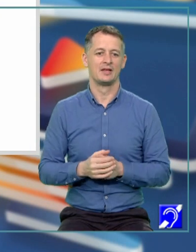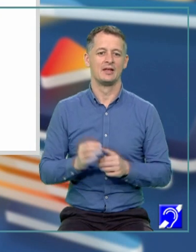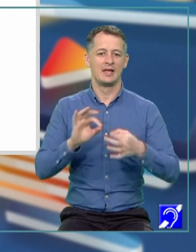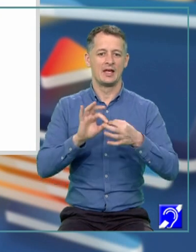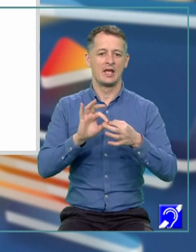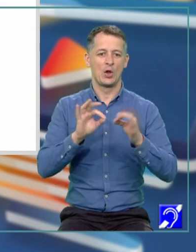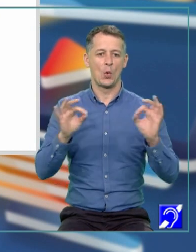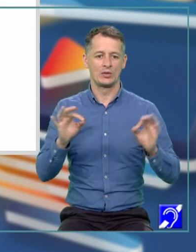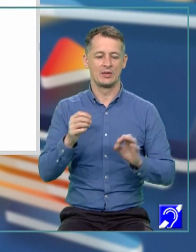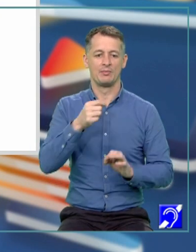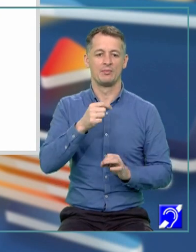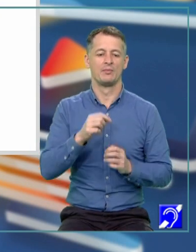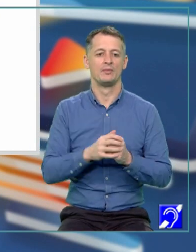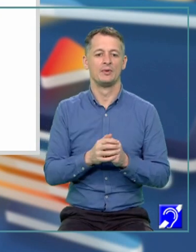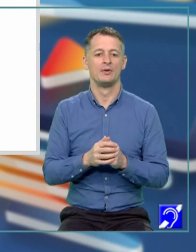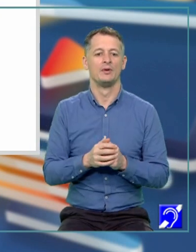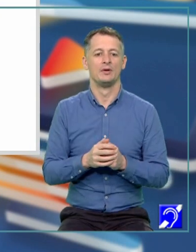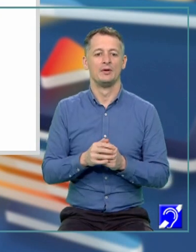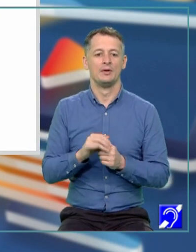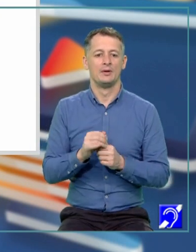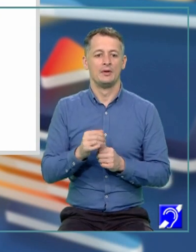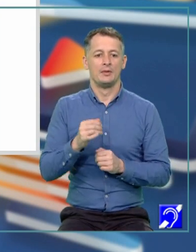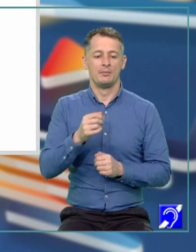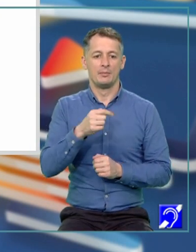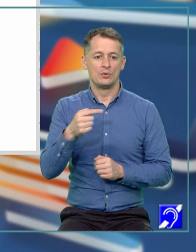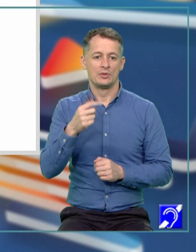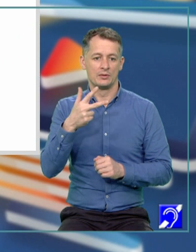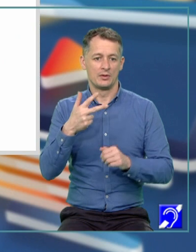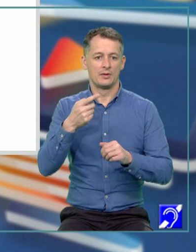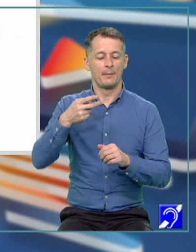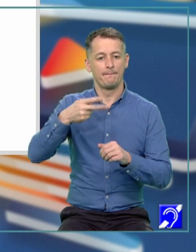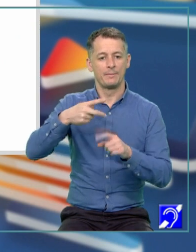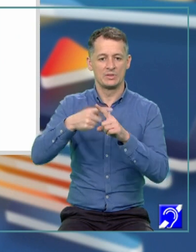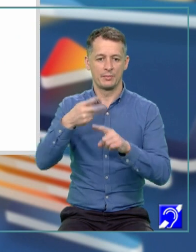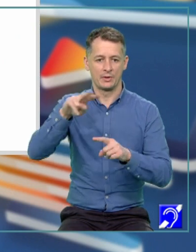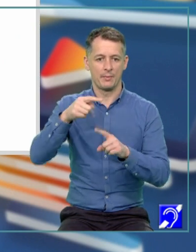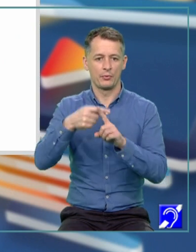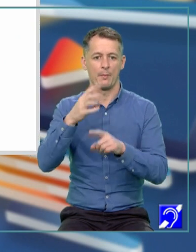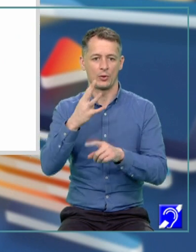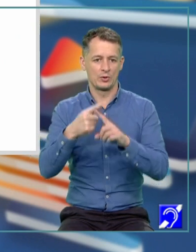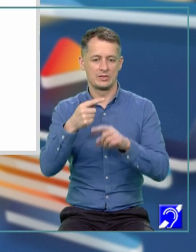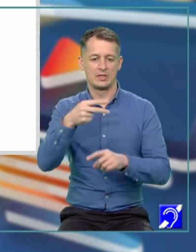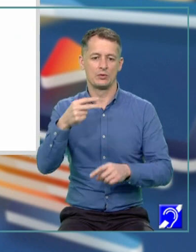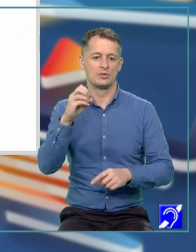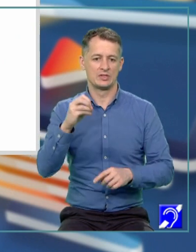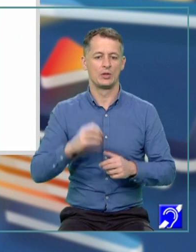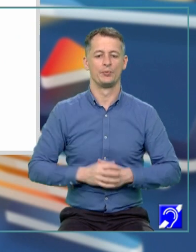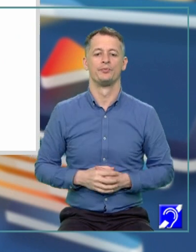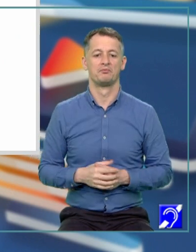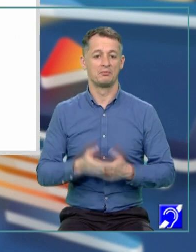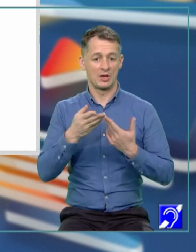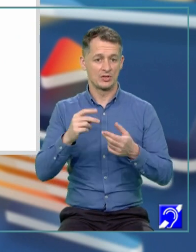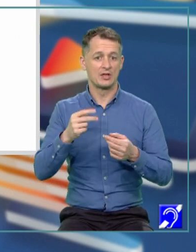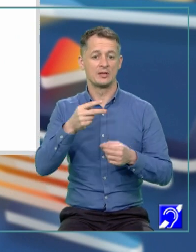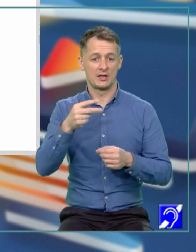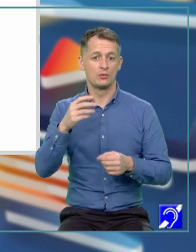pătrat plus 4X este egal cu 0. O descompunem și obținem X pe lângă minus 3X plus 4. Ei bine, aceasta